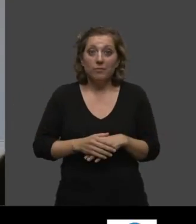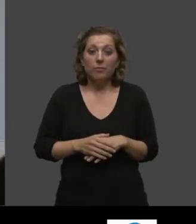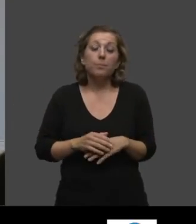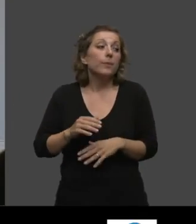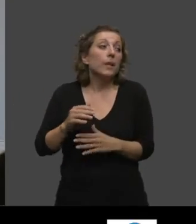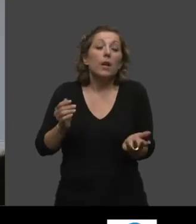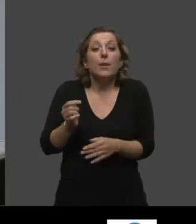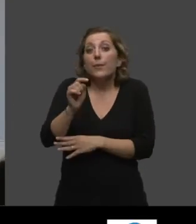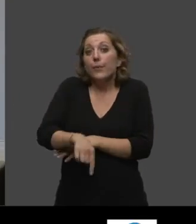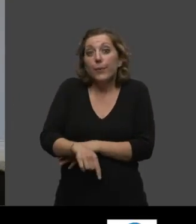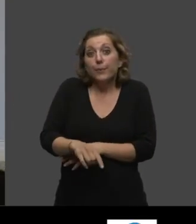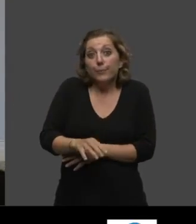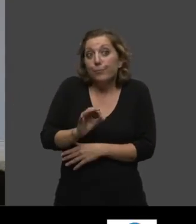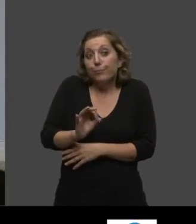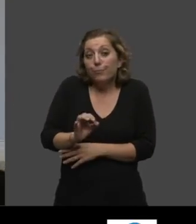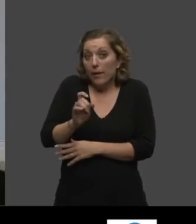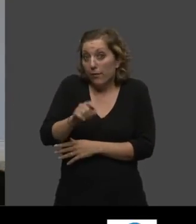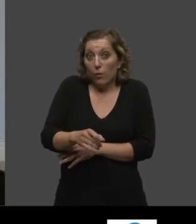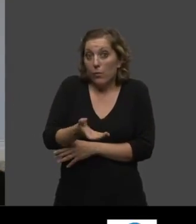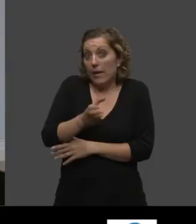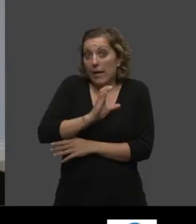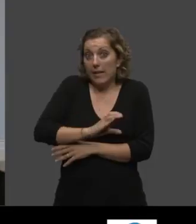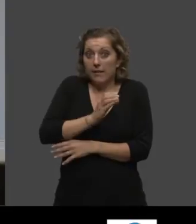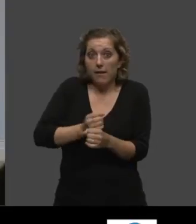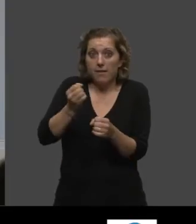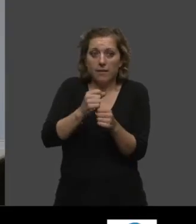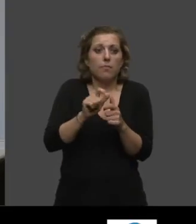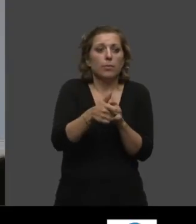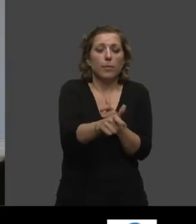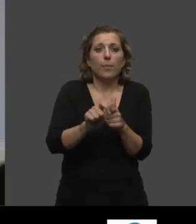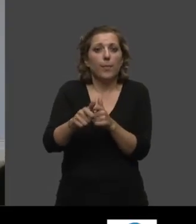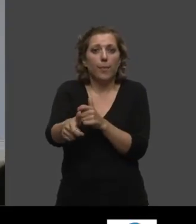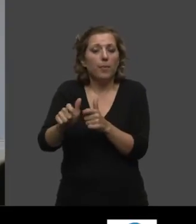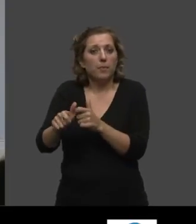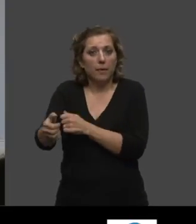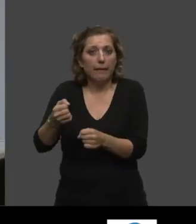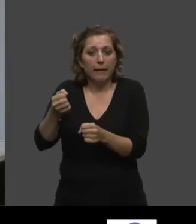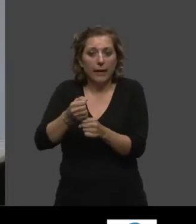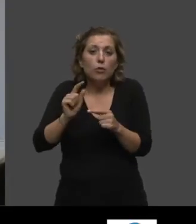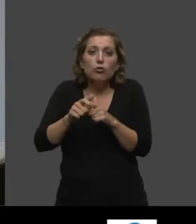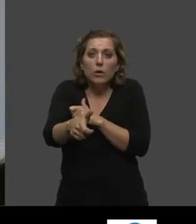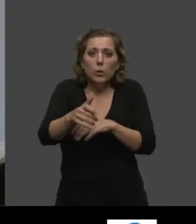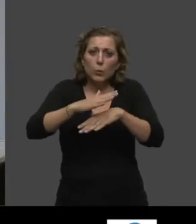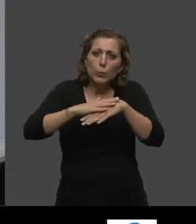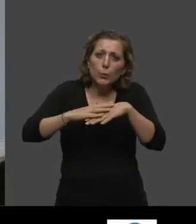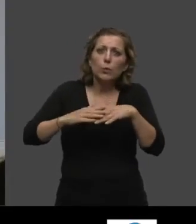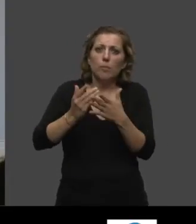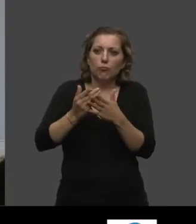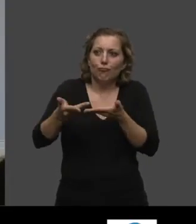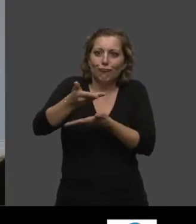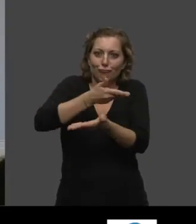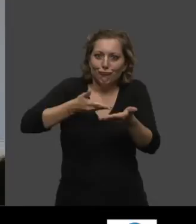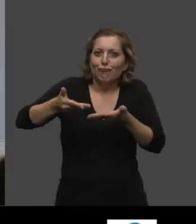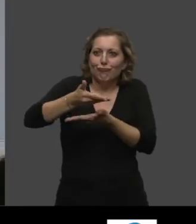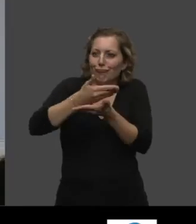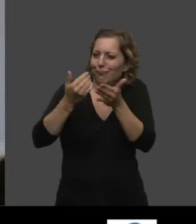il faut tenter de mettre en place des démarches aimables, conciliantes, et arriver à